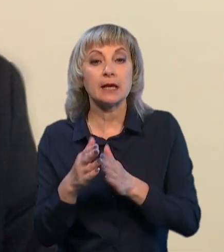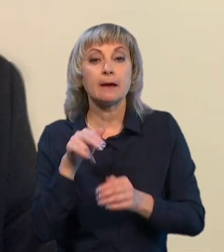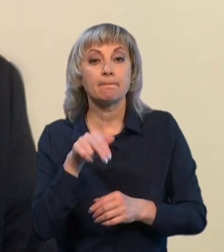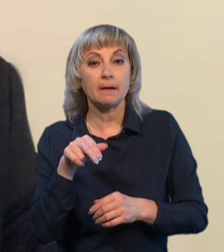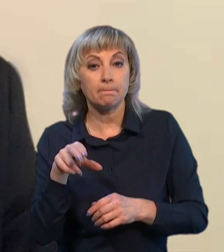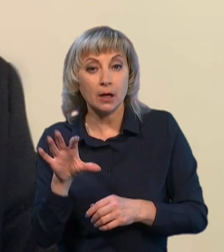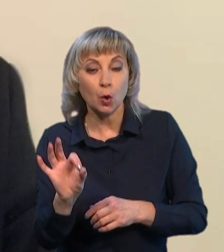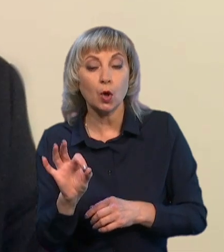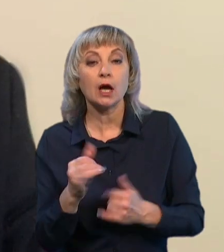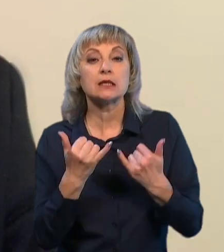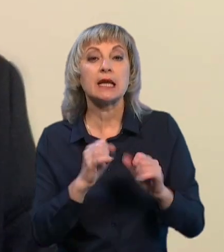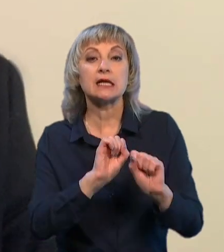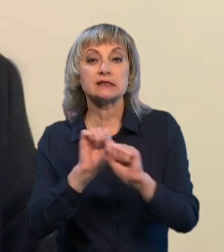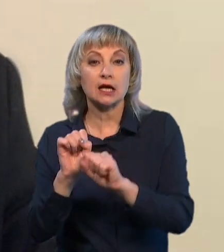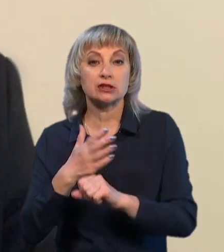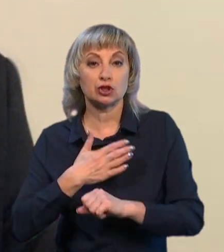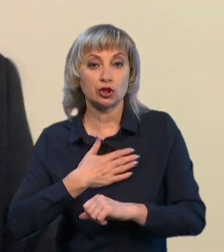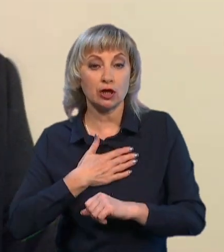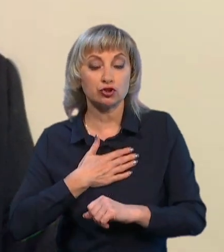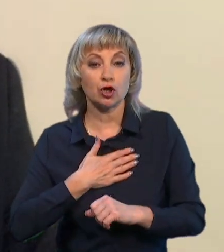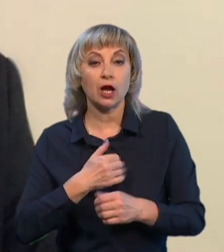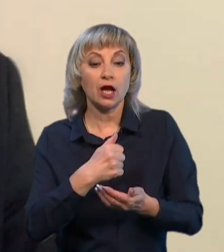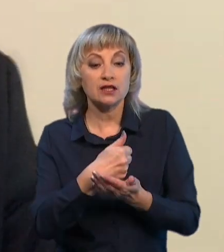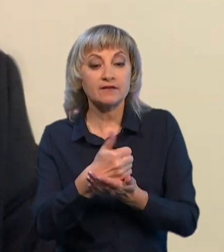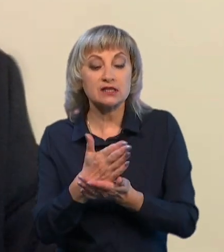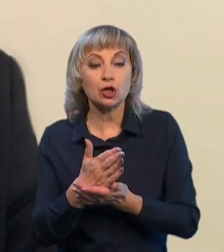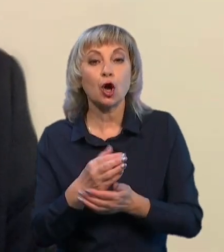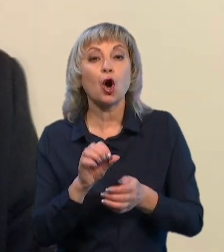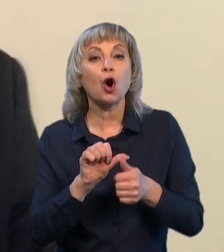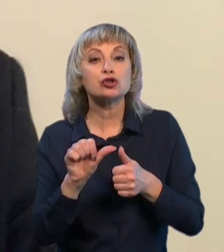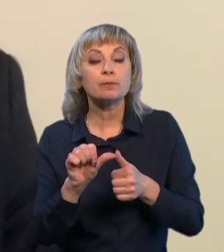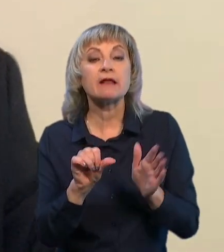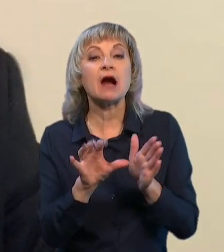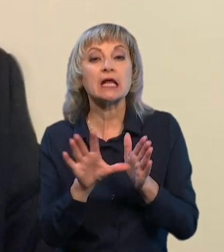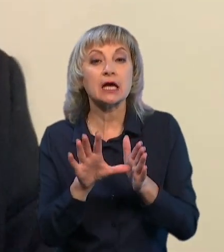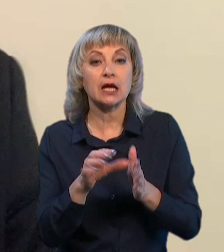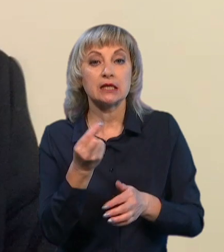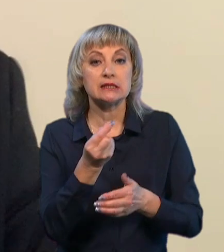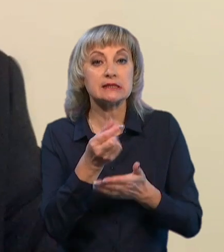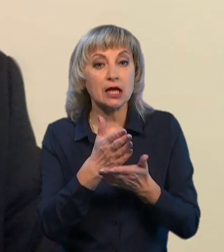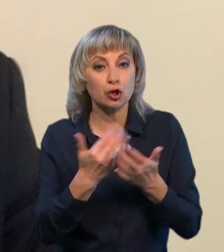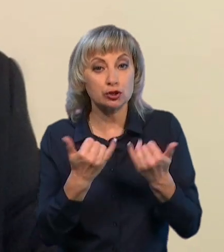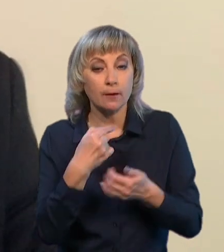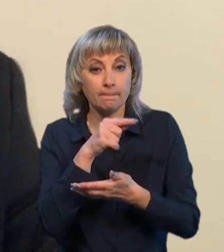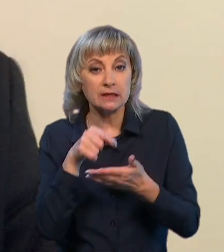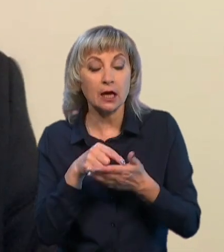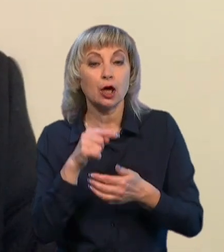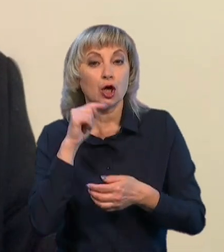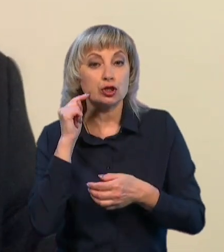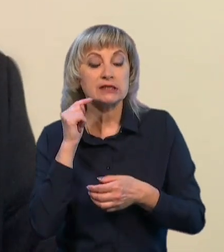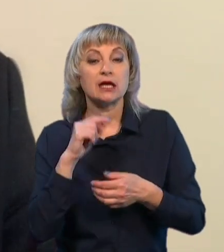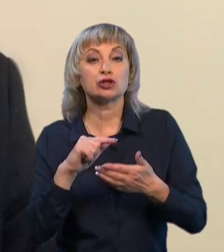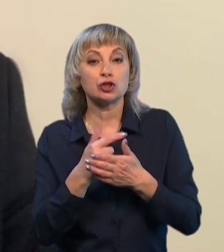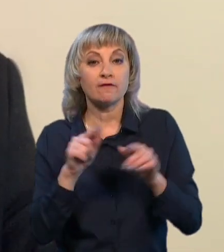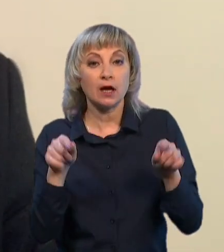треноборони для захисту нашої інфраструктури, особливо енергетичної, зернової сьогодні питання стоїть, що Росія знову відновить